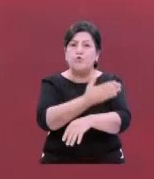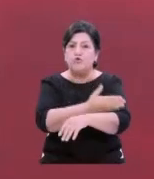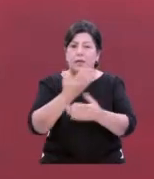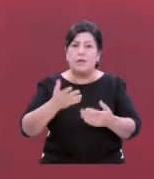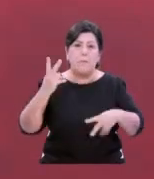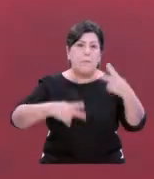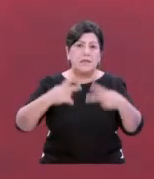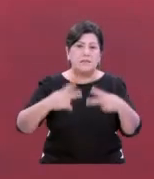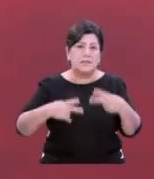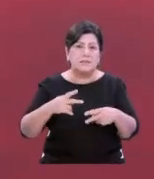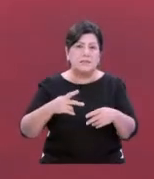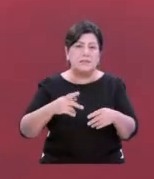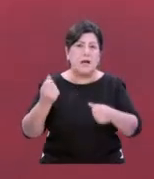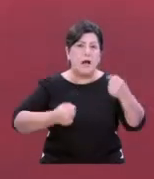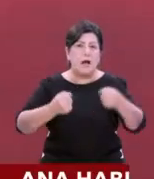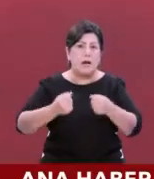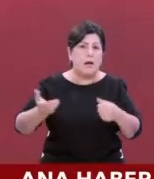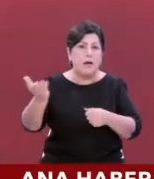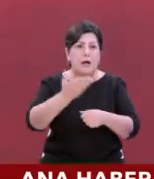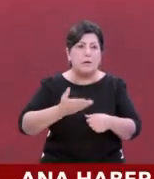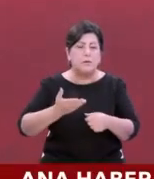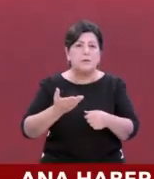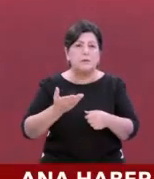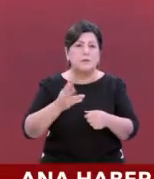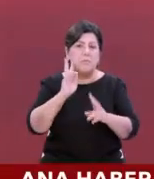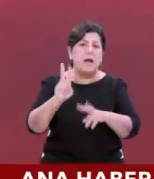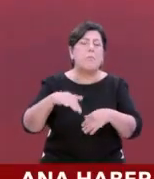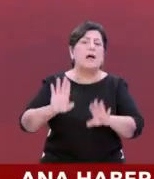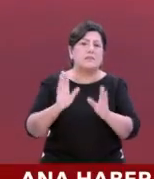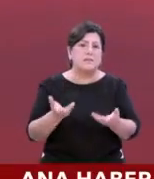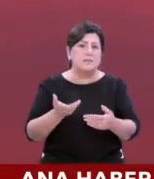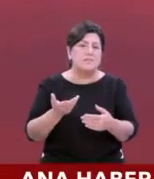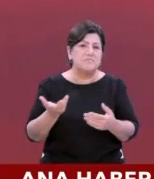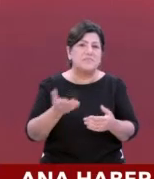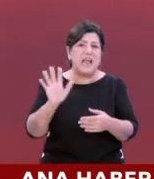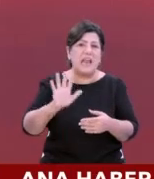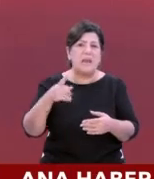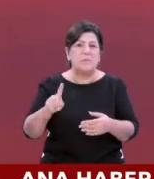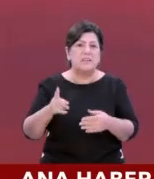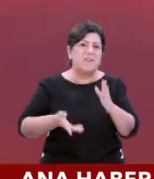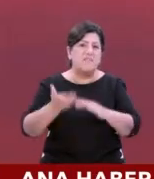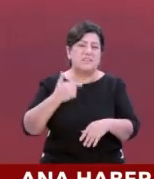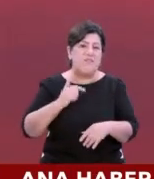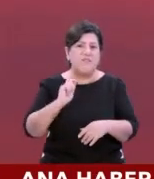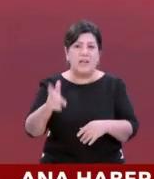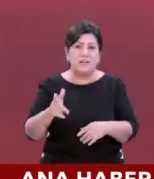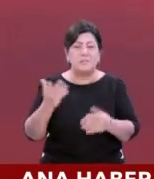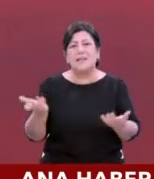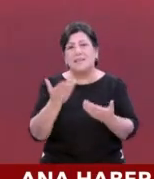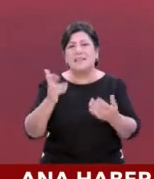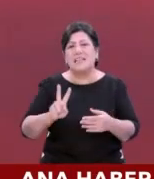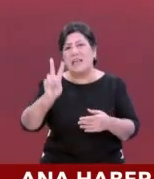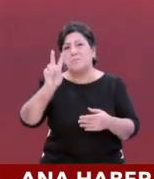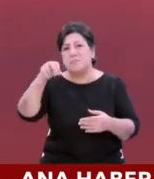bazı segmentteki arabalara bakmazdık bile. Derdik ki 50 bin lira fazlasını veririm. Hadi bilemediniz